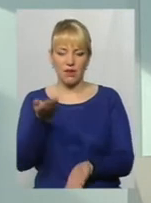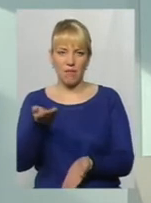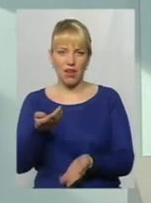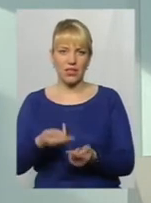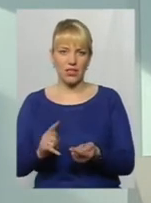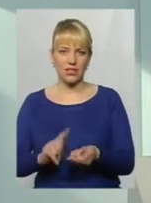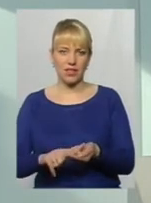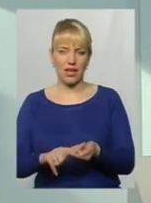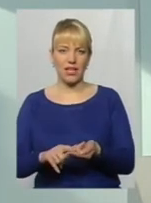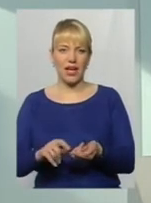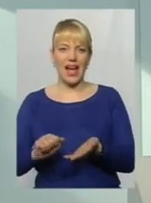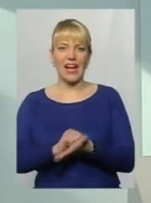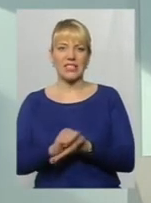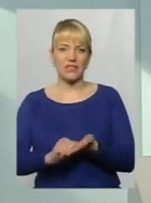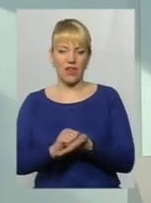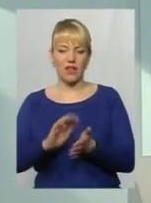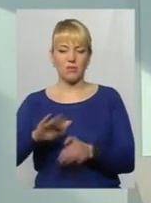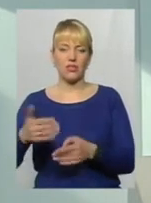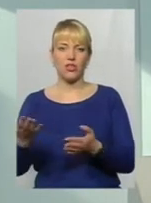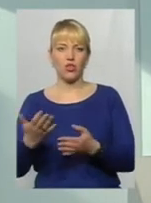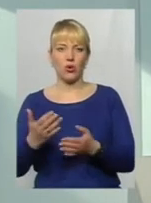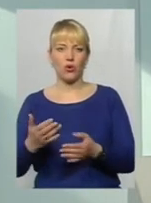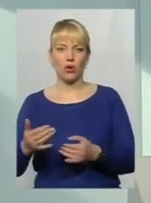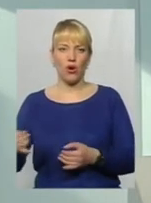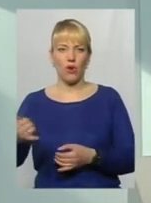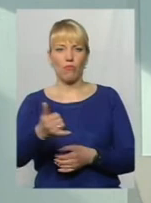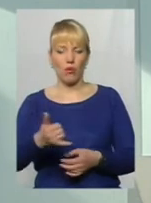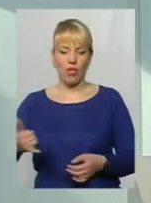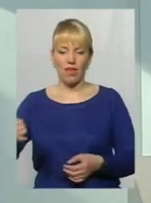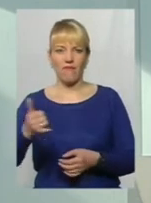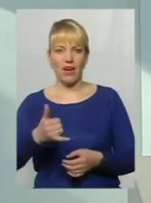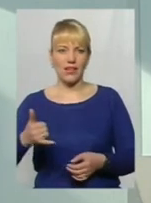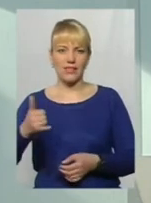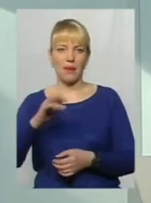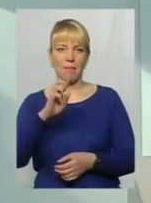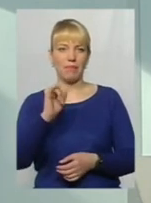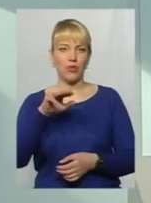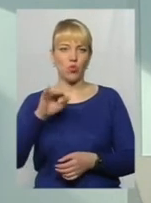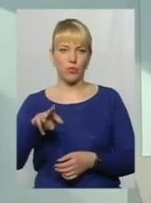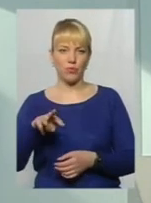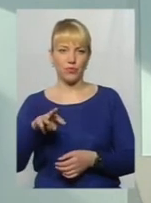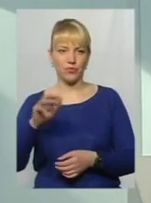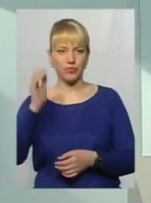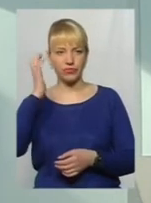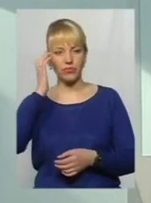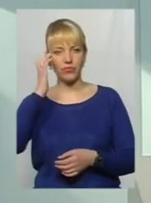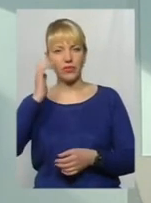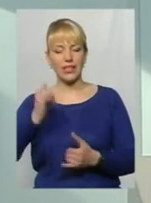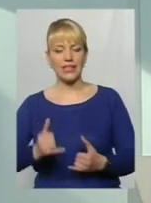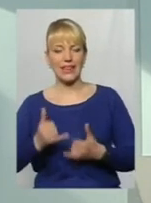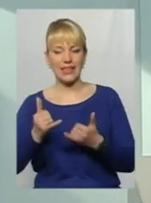після чого проливається місце бітумом для зв'язування